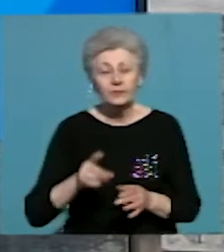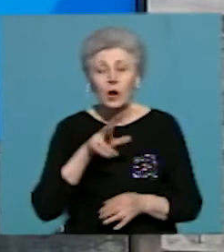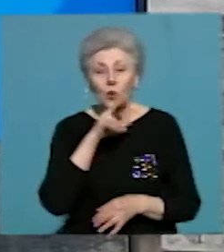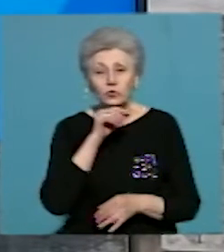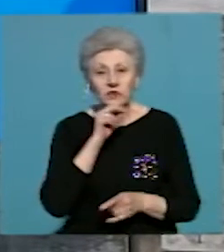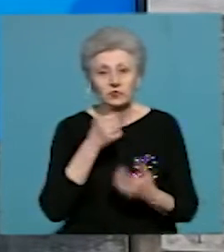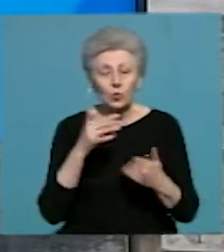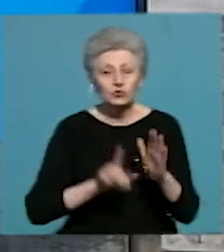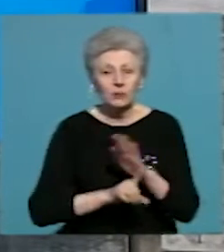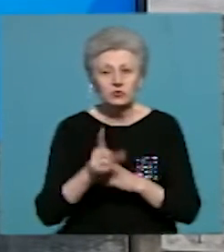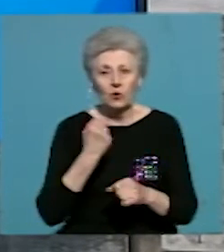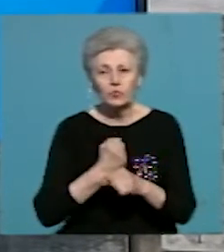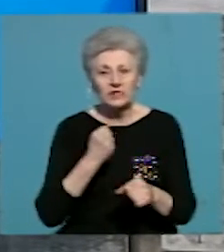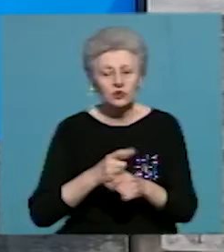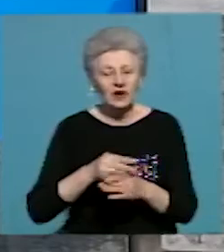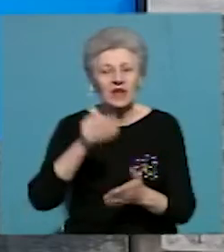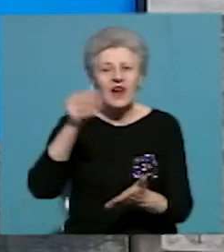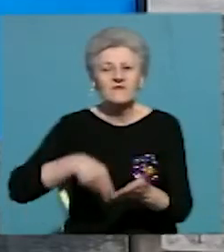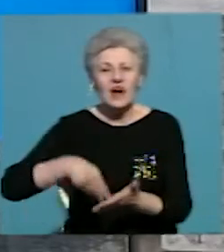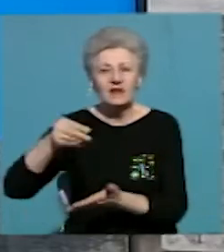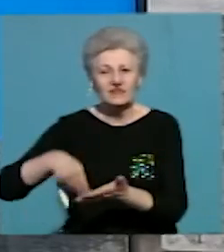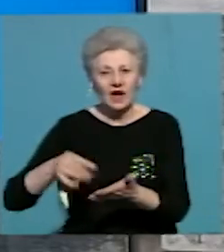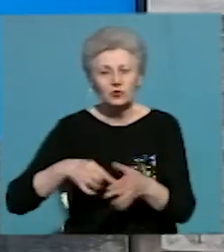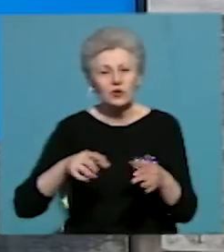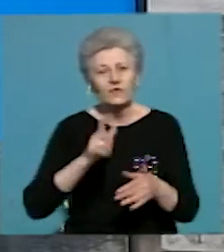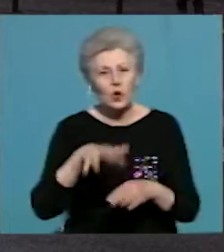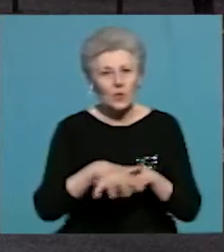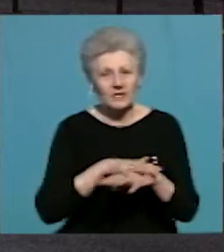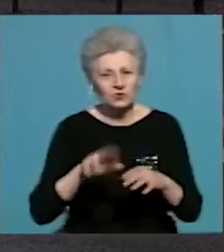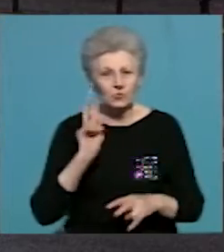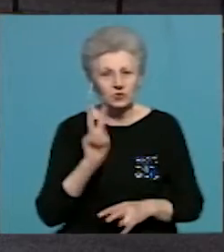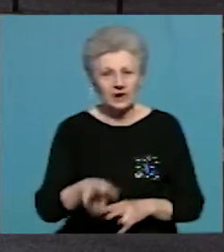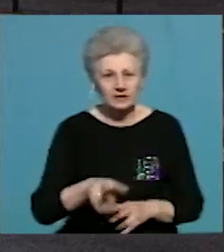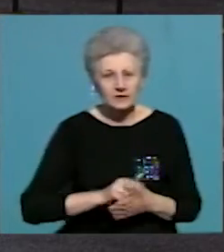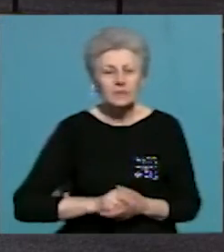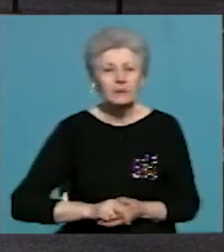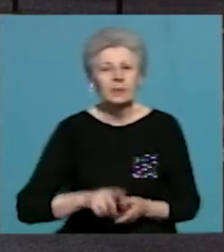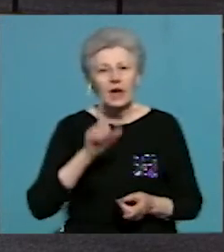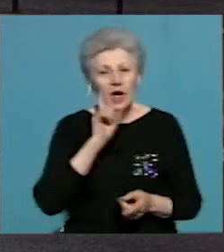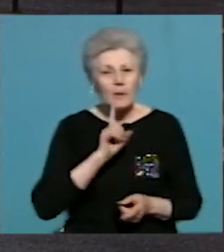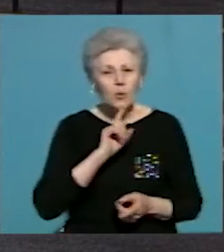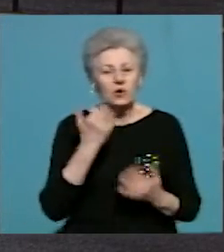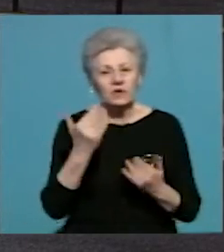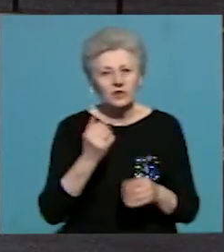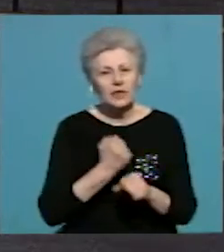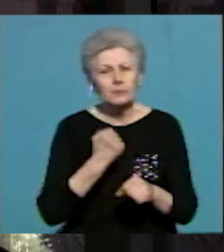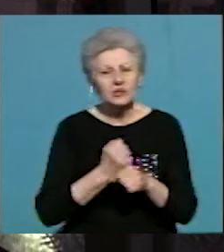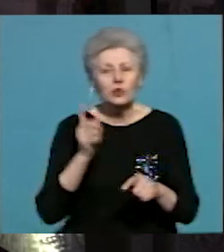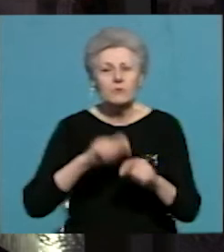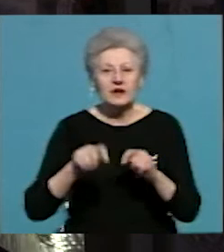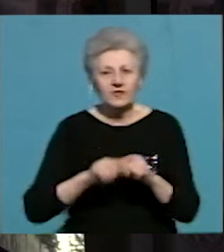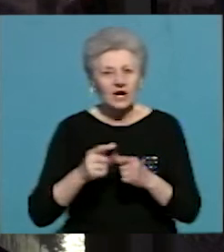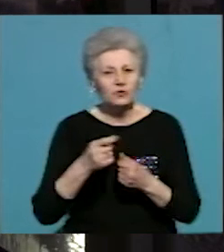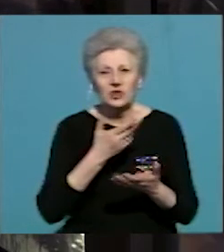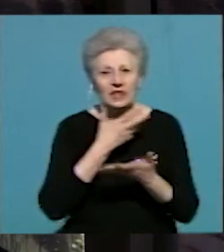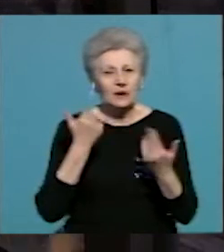Чернівцях запрацювали стаціонарні валідатори у громадському транспорті. Поки вони працюють у тестовому режимі, перевіряють, чи немає